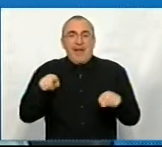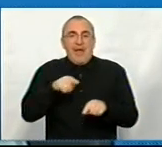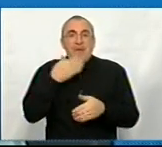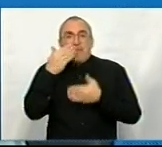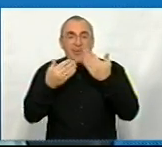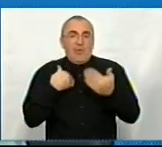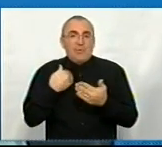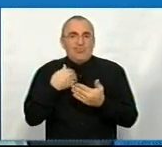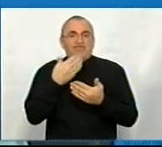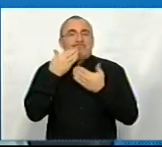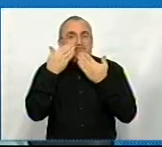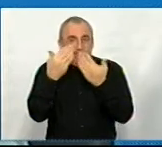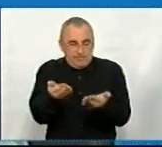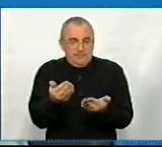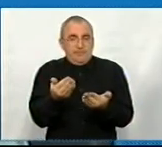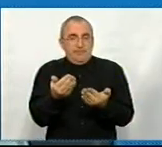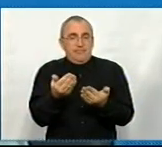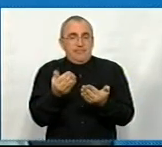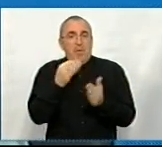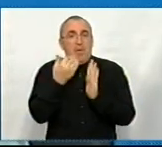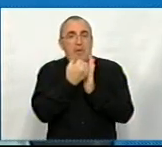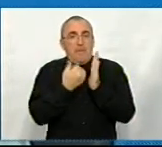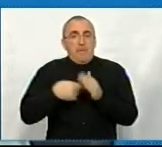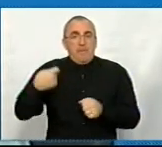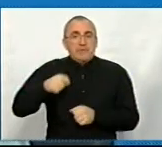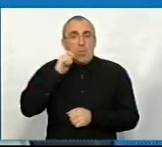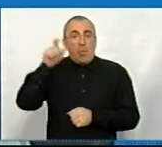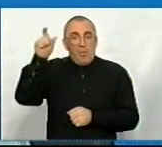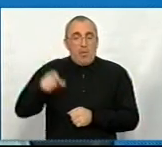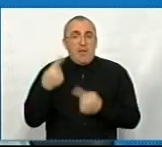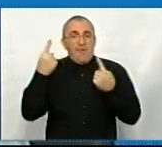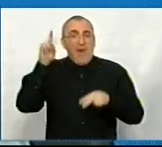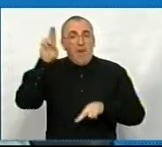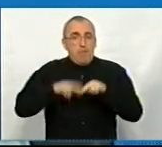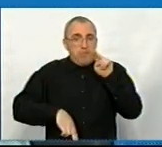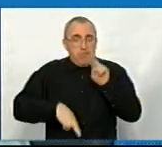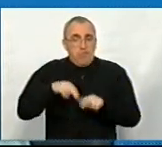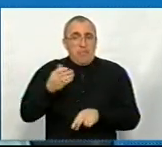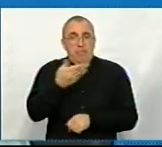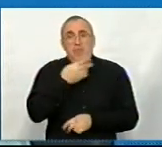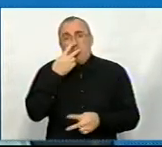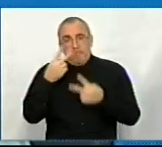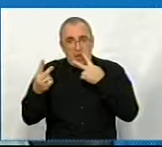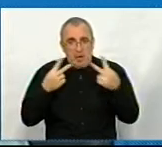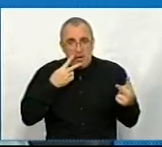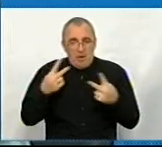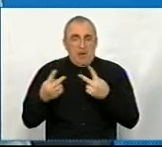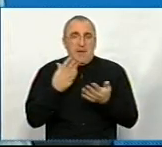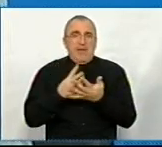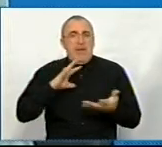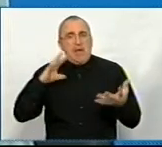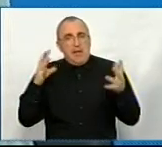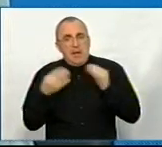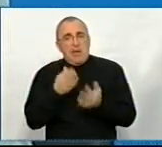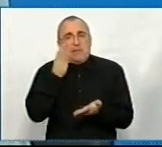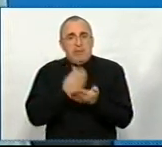встигнути вам поставити. Власне, програма президента України «Велике будівництво». Ми вже бачили, певні результати